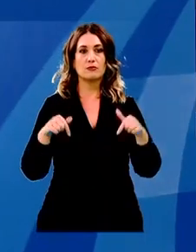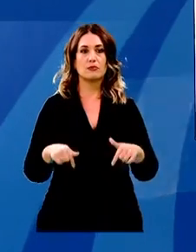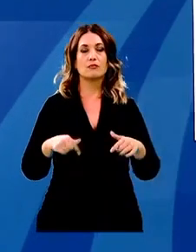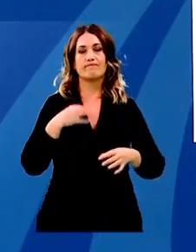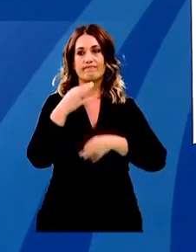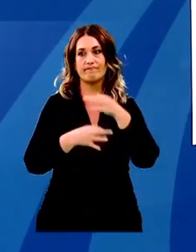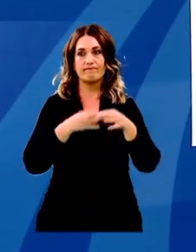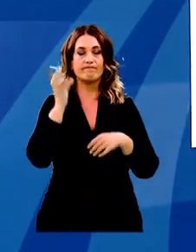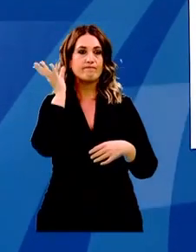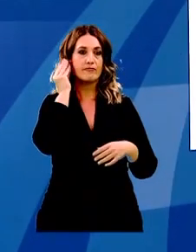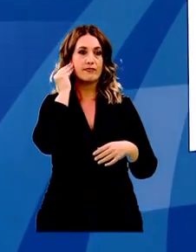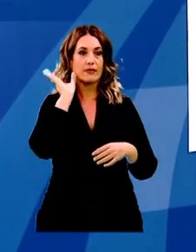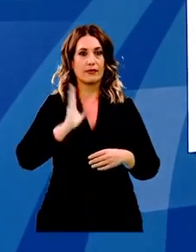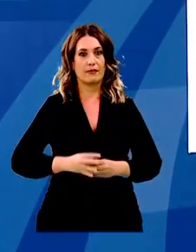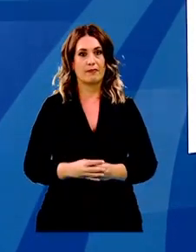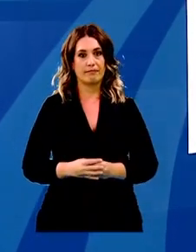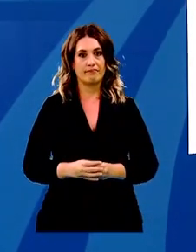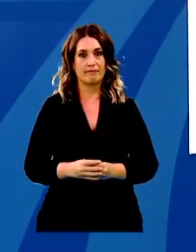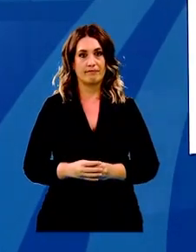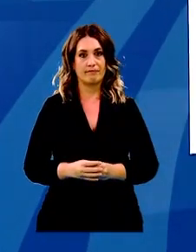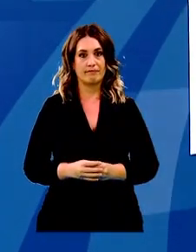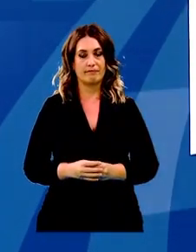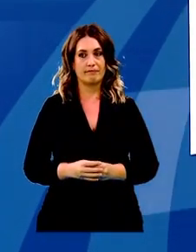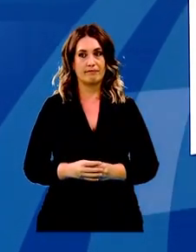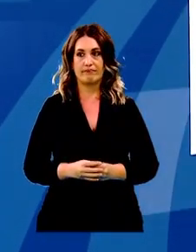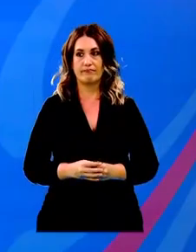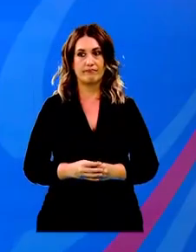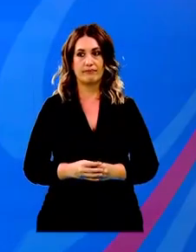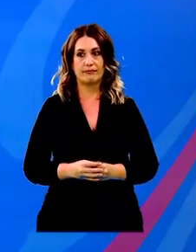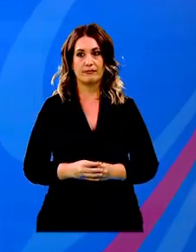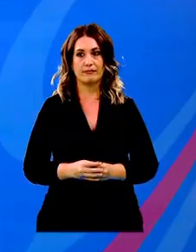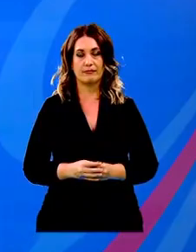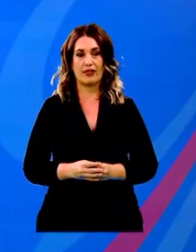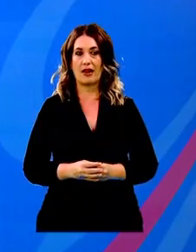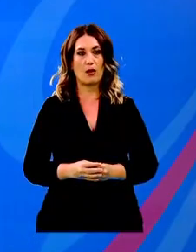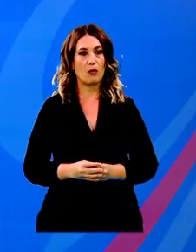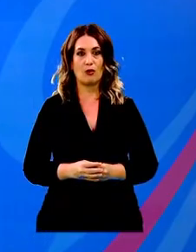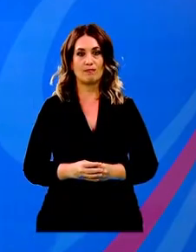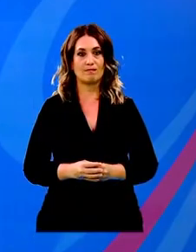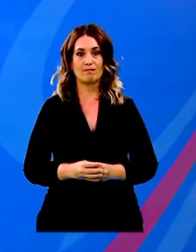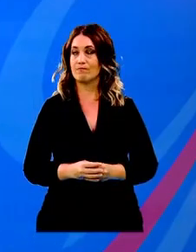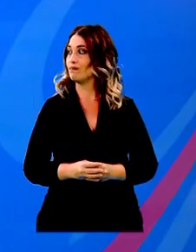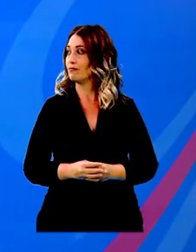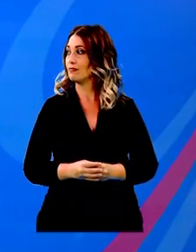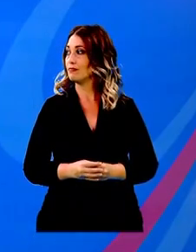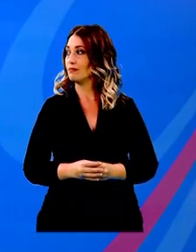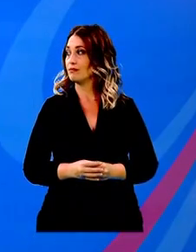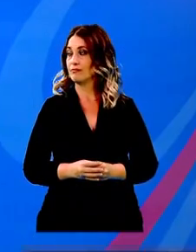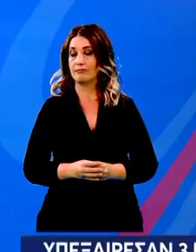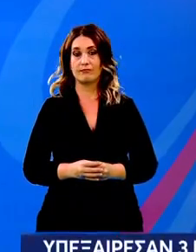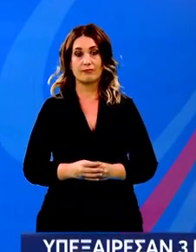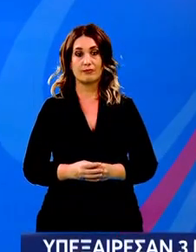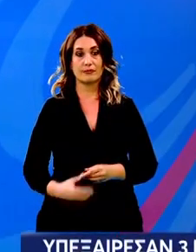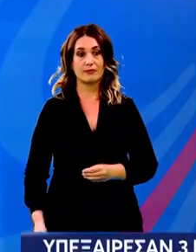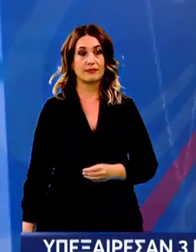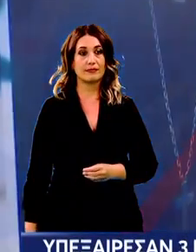Βασίλη Λαμπρόπουλο, γιατί έχουμε την αποκάλυψη μιας πάρα πολύ σοβαρής υπόθεσης από την Καθολική Εκκλησία της